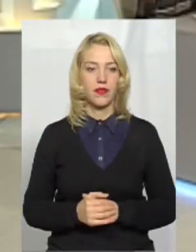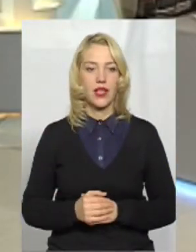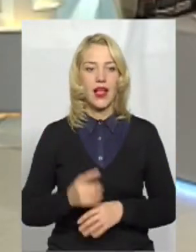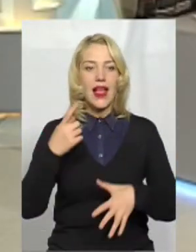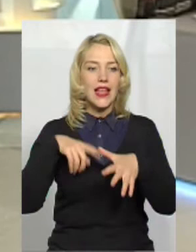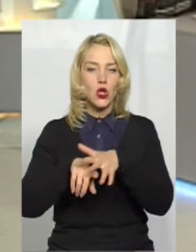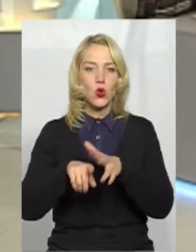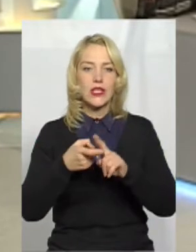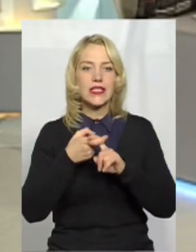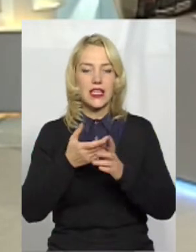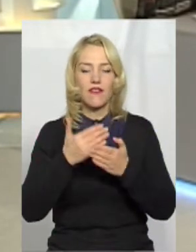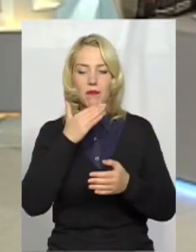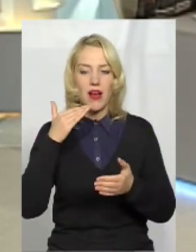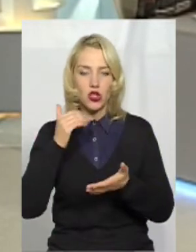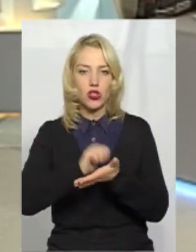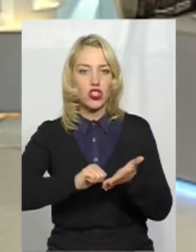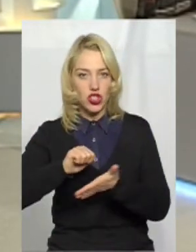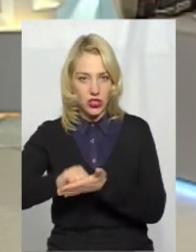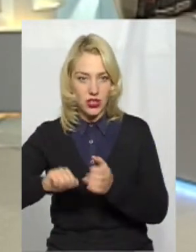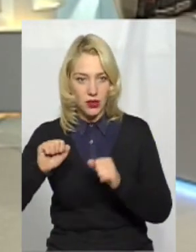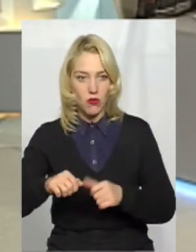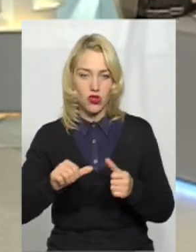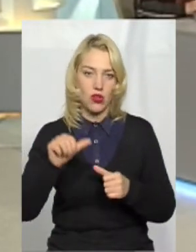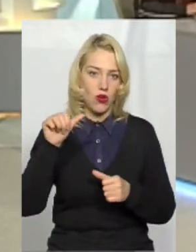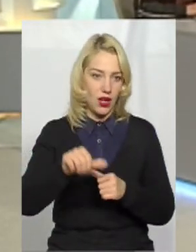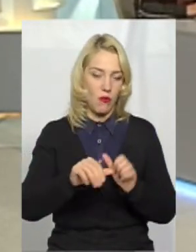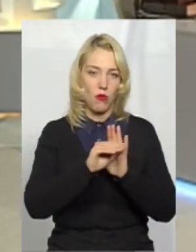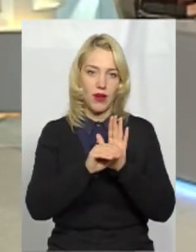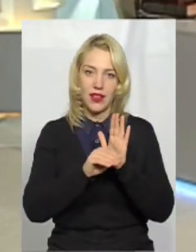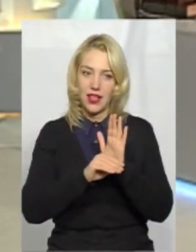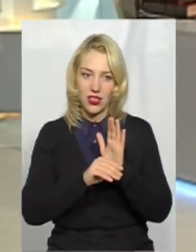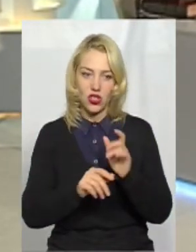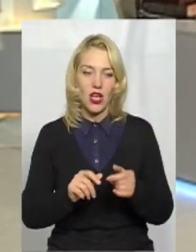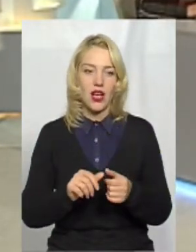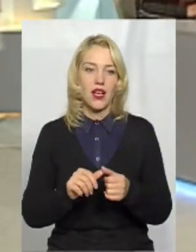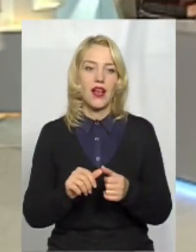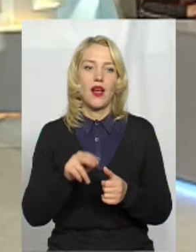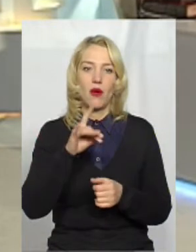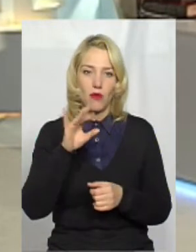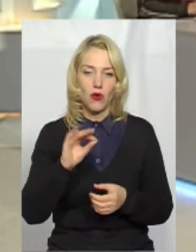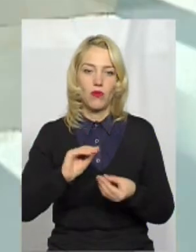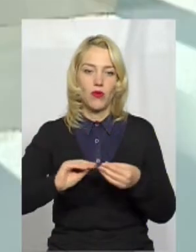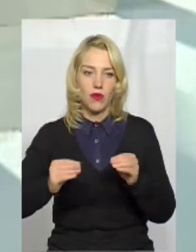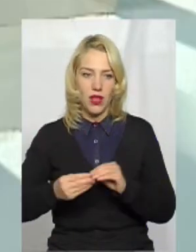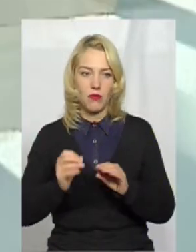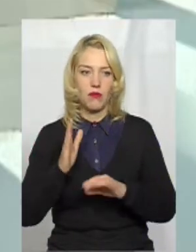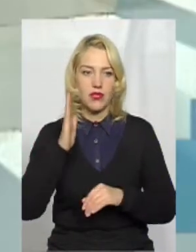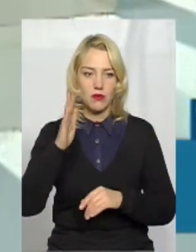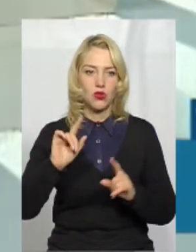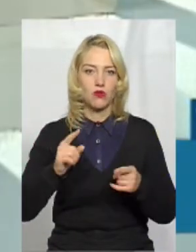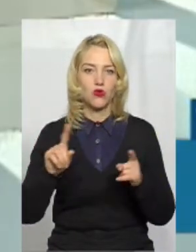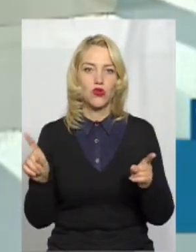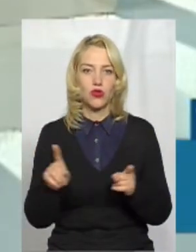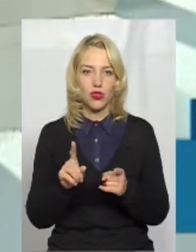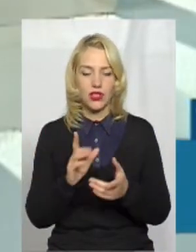Інклюзія залежить від багатьох чинників. Можна окрему передачу навіть з цьому Саме про проблеми. Просвятити проблеми, перспективи, тому що